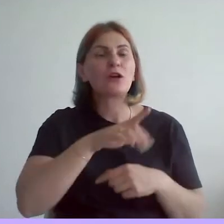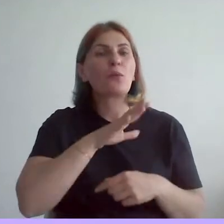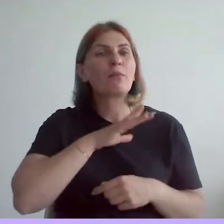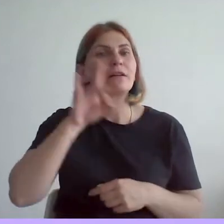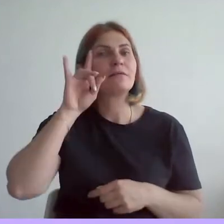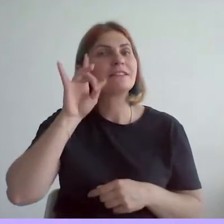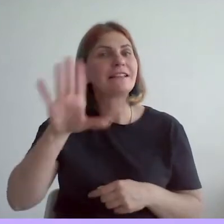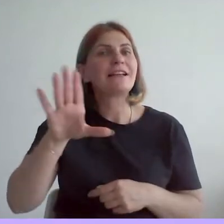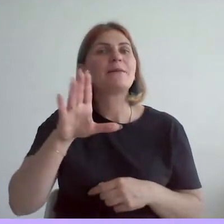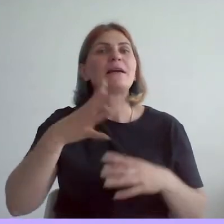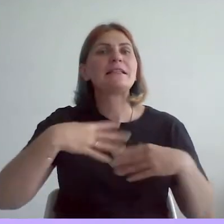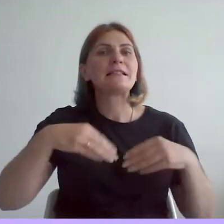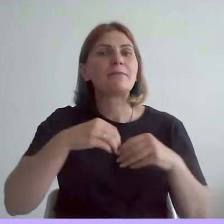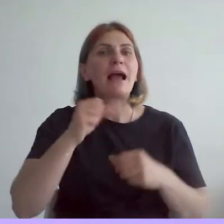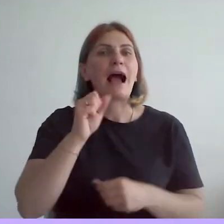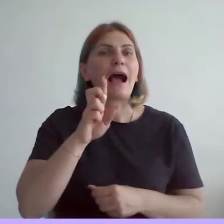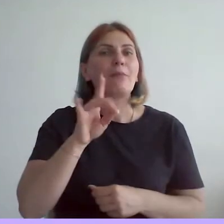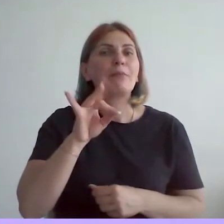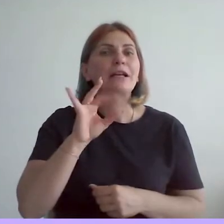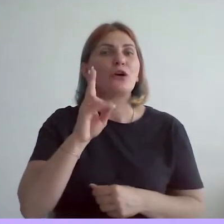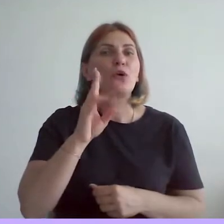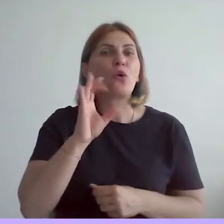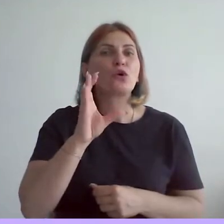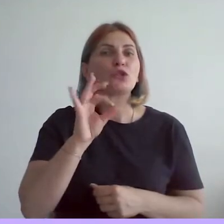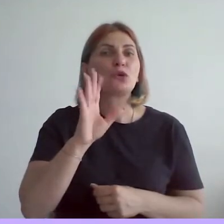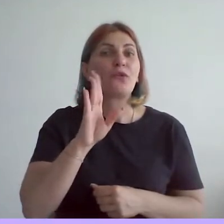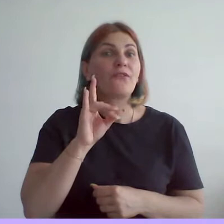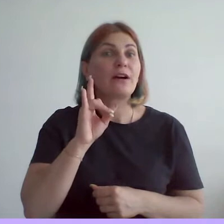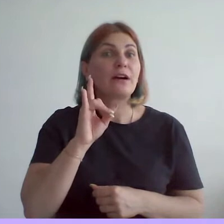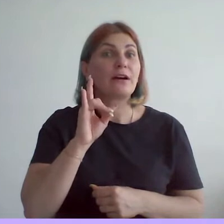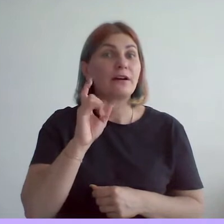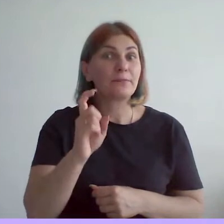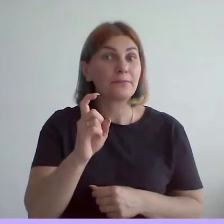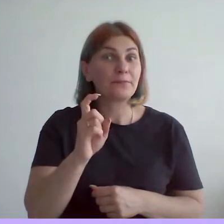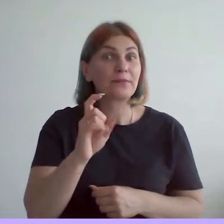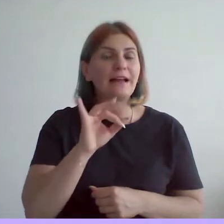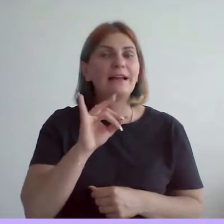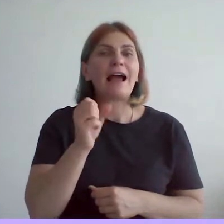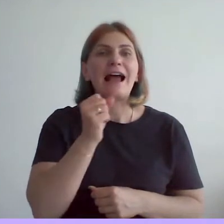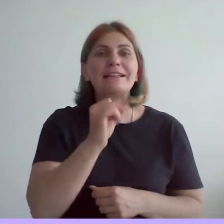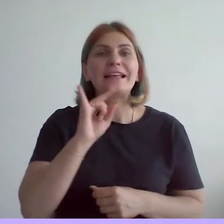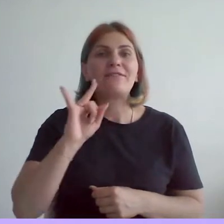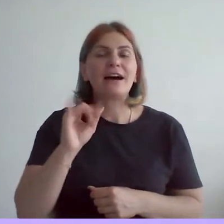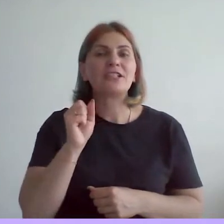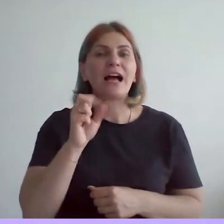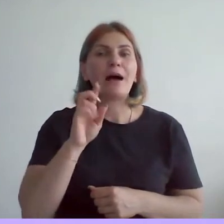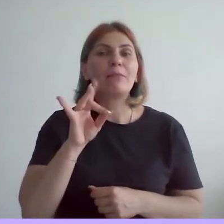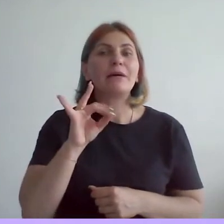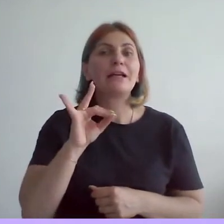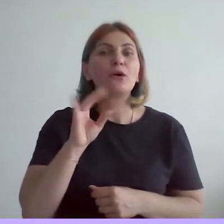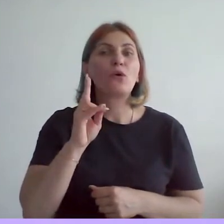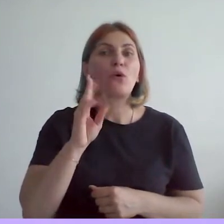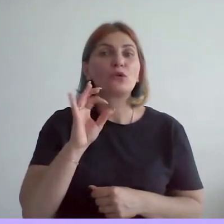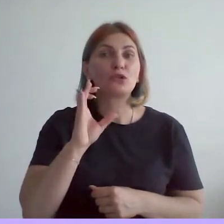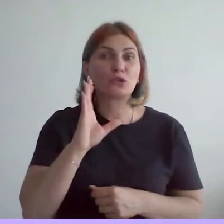Абрикосовых. И Алексей Иванович Абрикосов, основатель этой